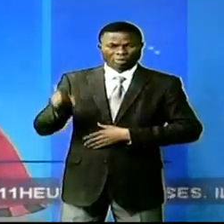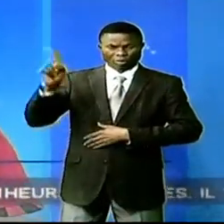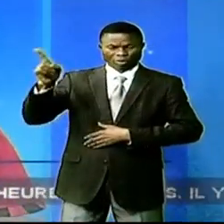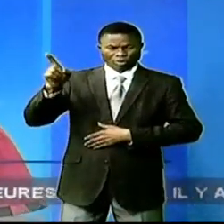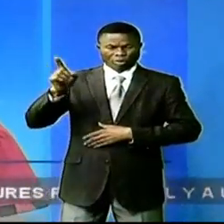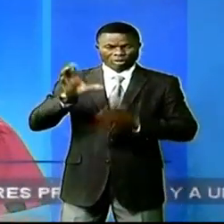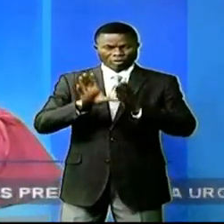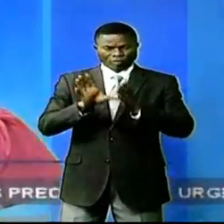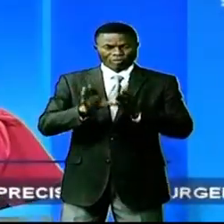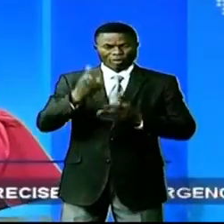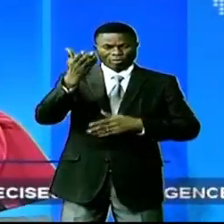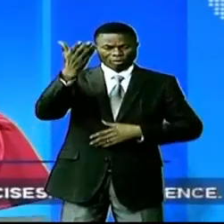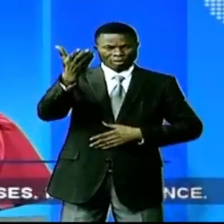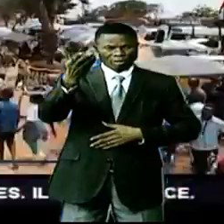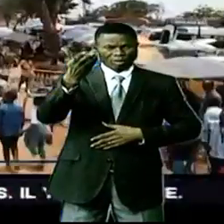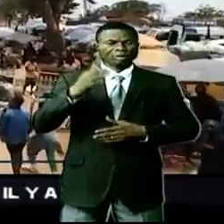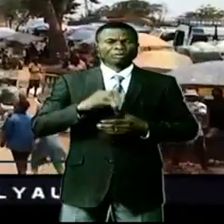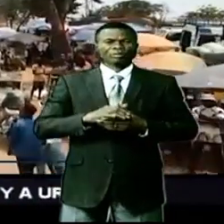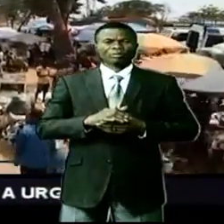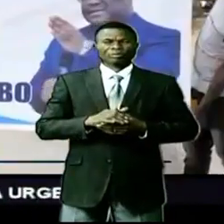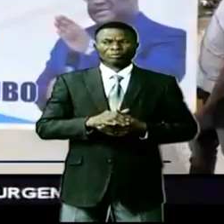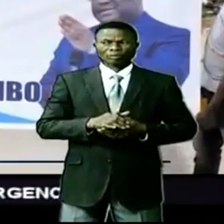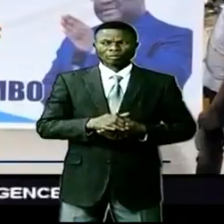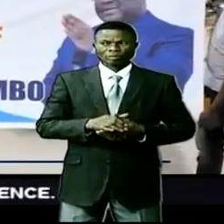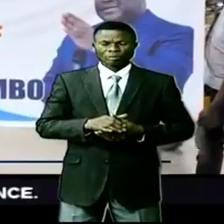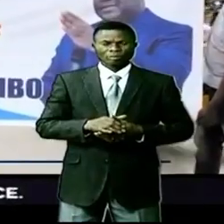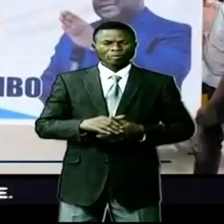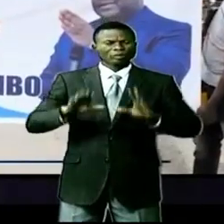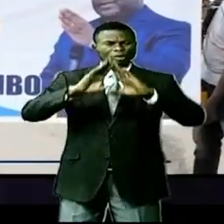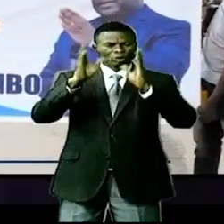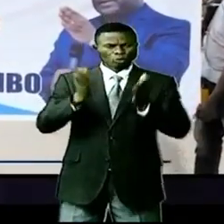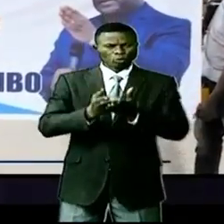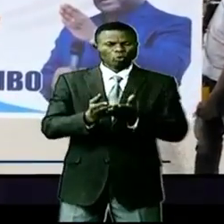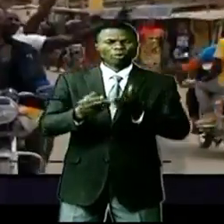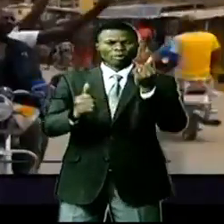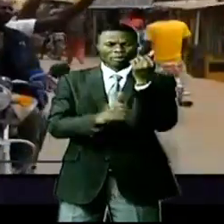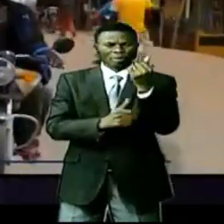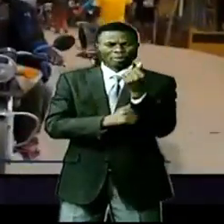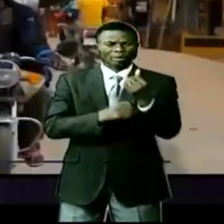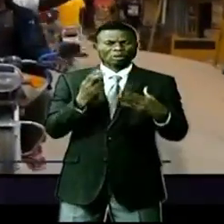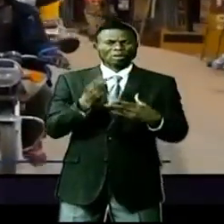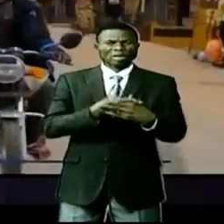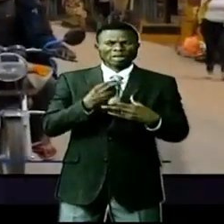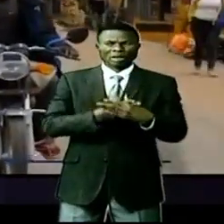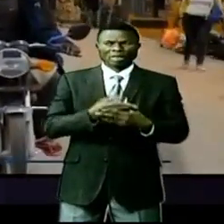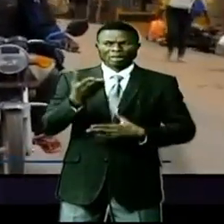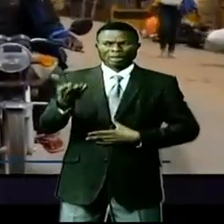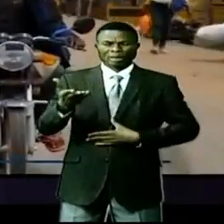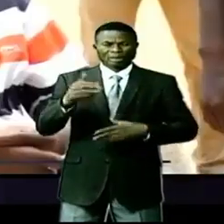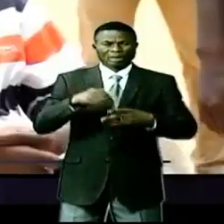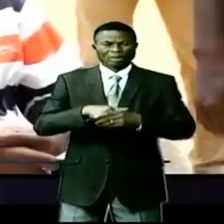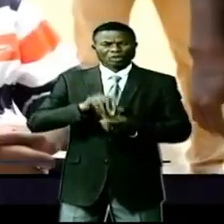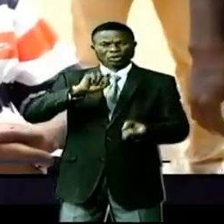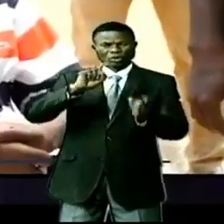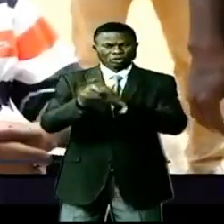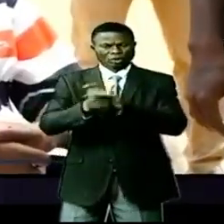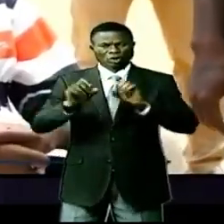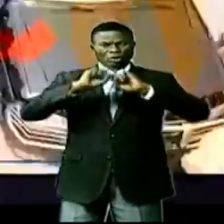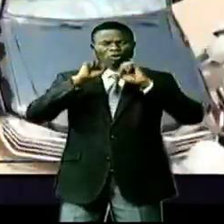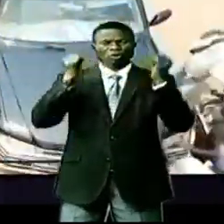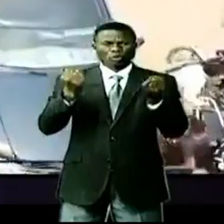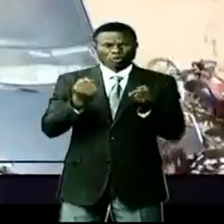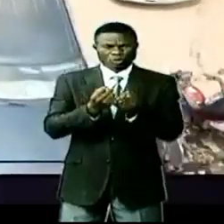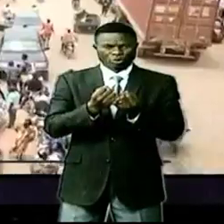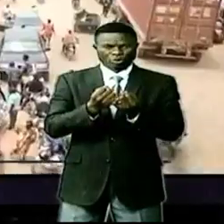prise en compte de toutes les catégories de personnes vivant avec handicap dans la transformation sociale